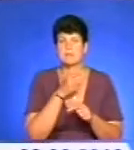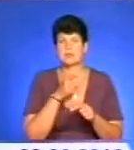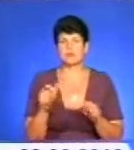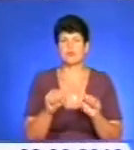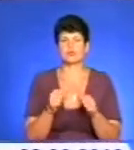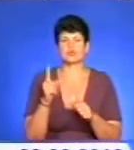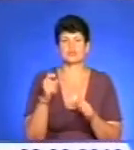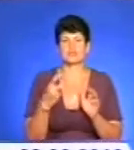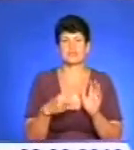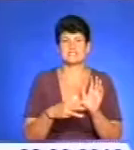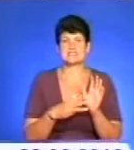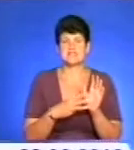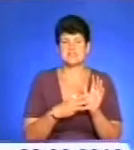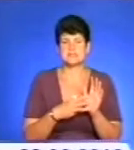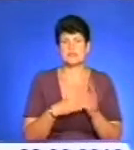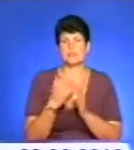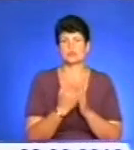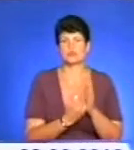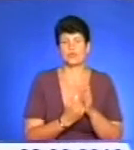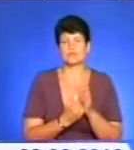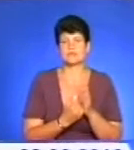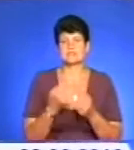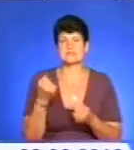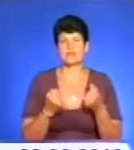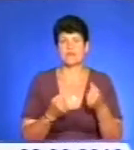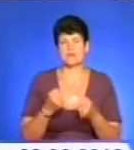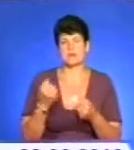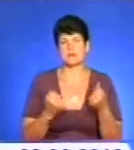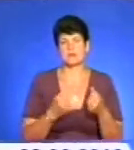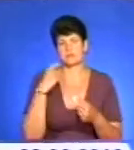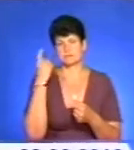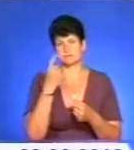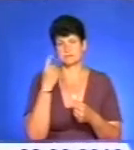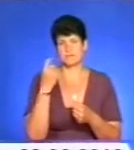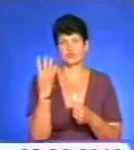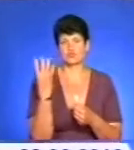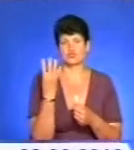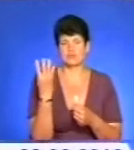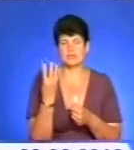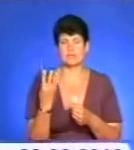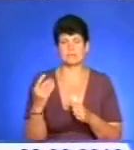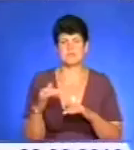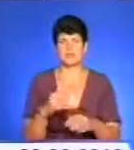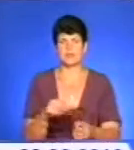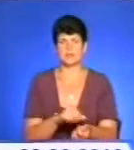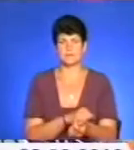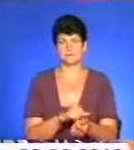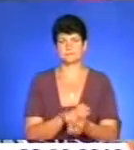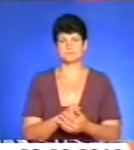128 протоколів за керування транспортним засобом в стані сп'яніння, а з них 4 під дією наркотичних речовин.